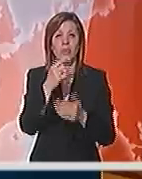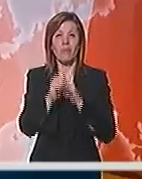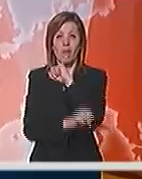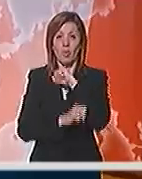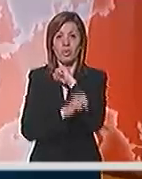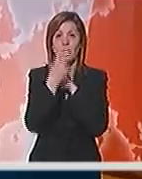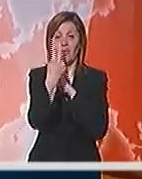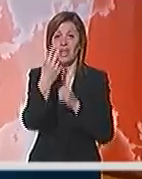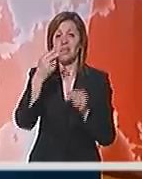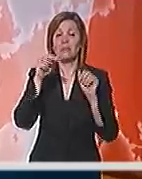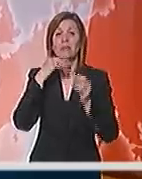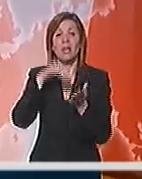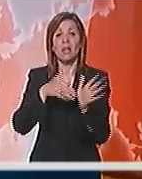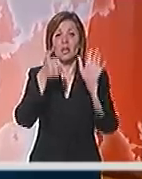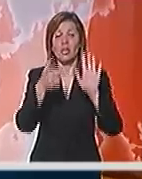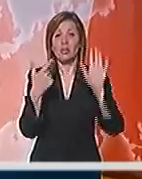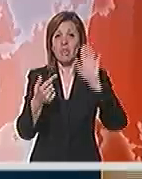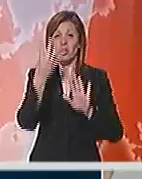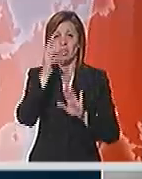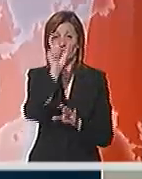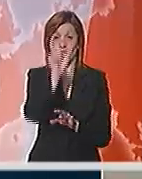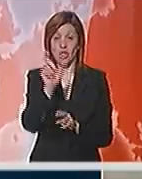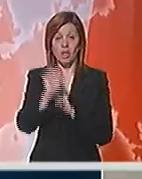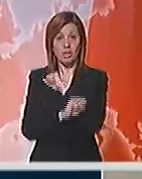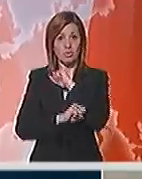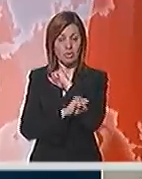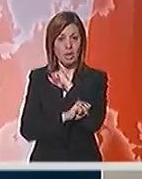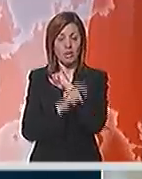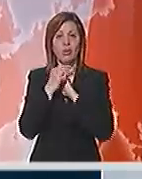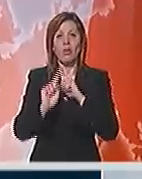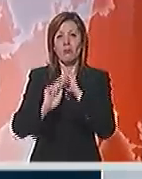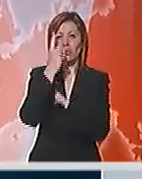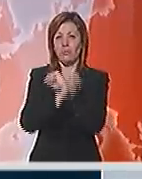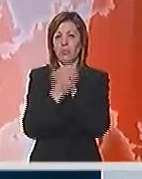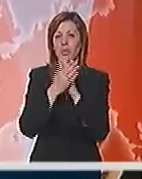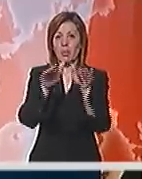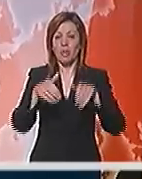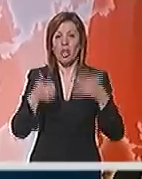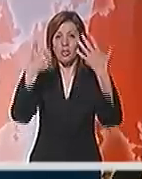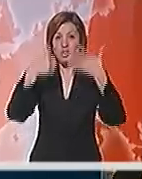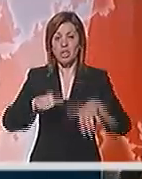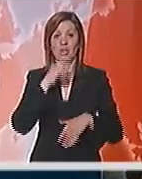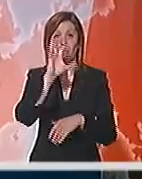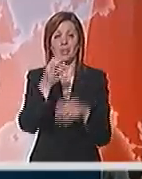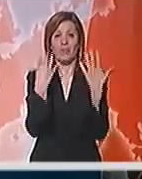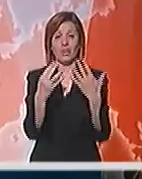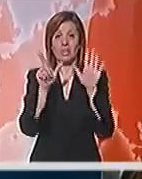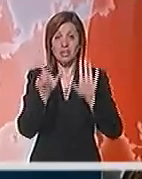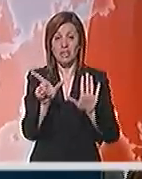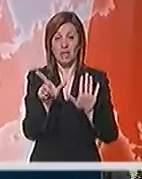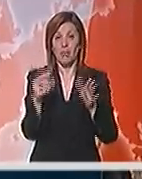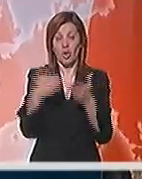upisano 20.674 studenta dok će na visoke strokovne studije biti primljeno 6.597